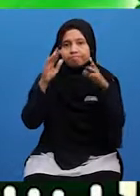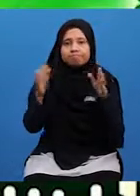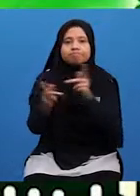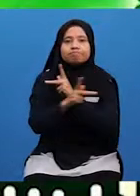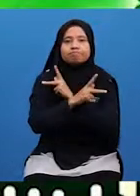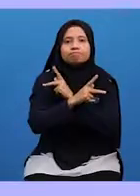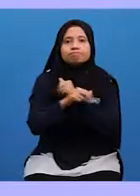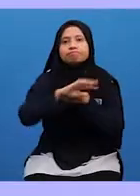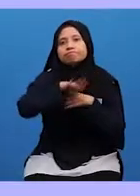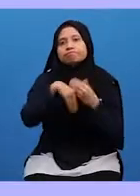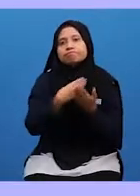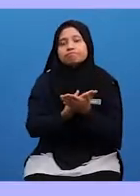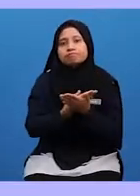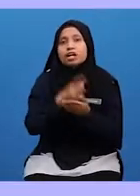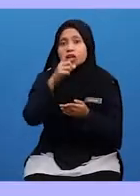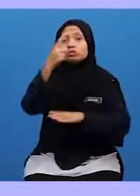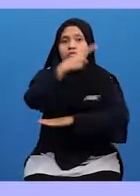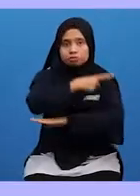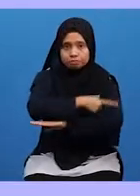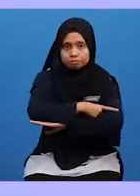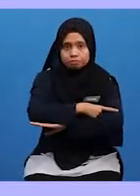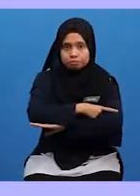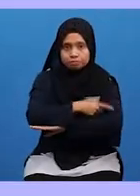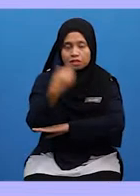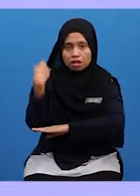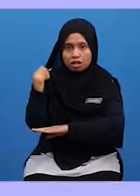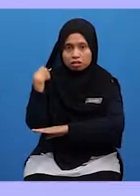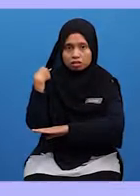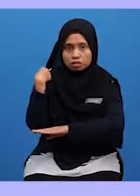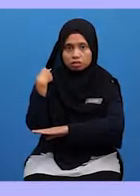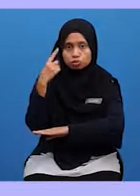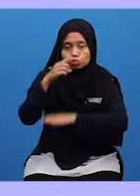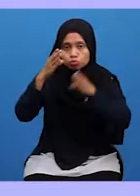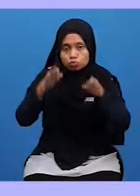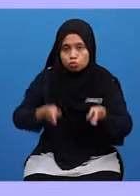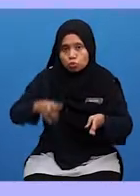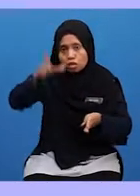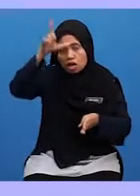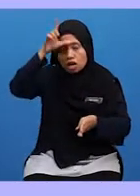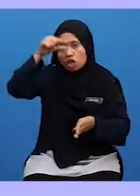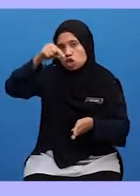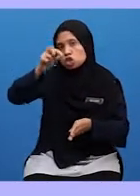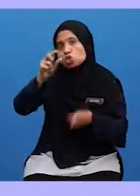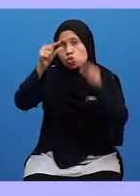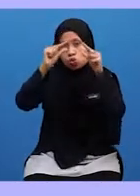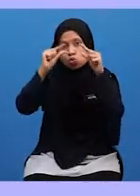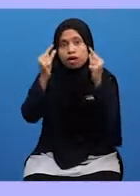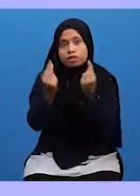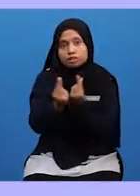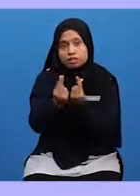sekalian Suatu hari Ada seorang pembesar Quraish Bertanya kepada Abu Jahal